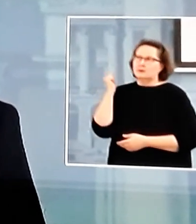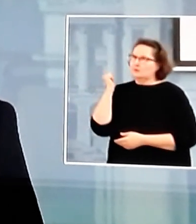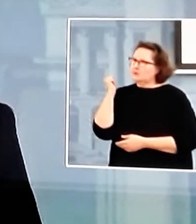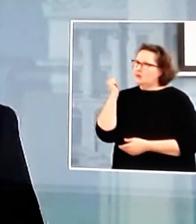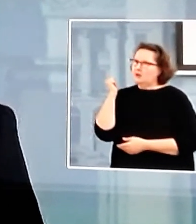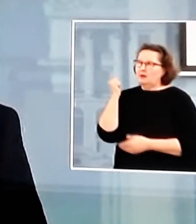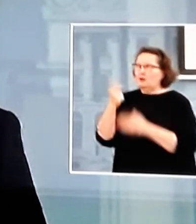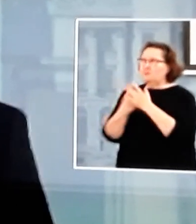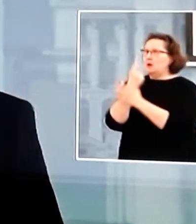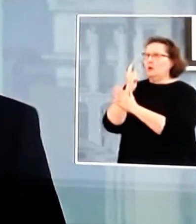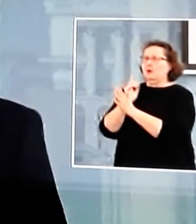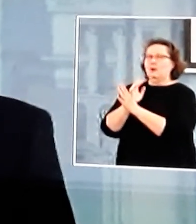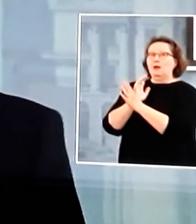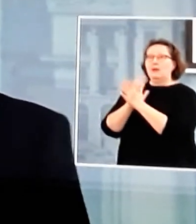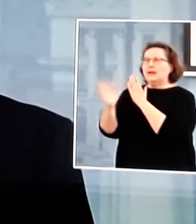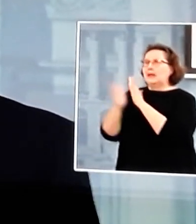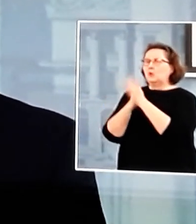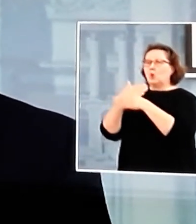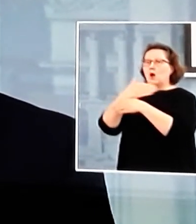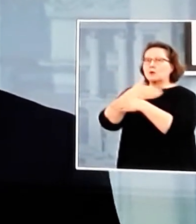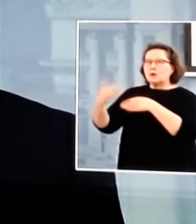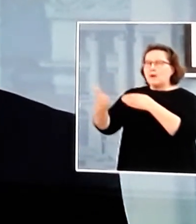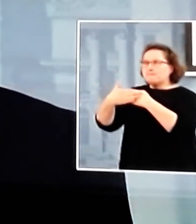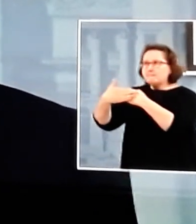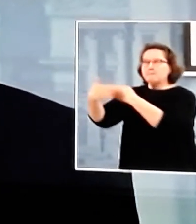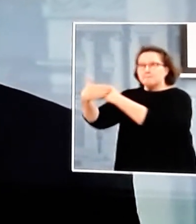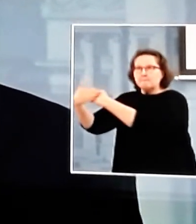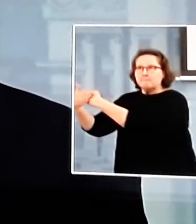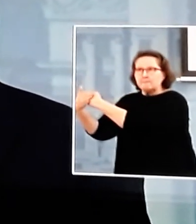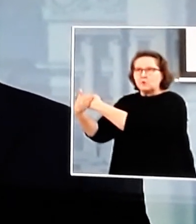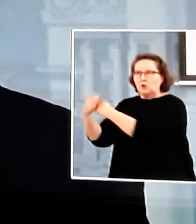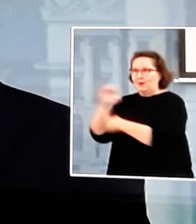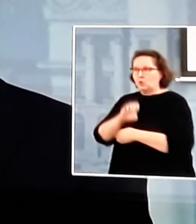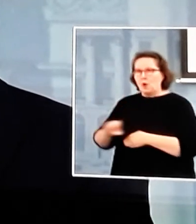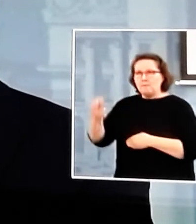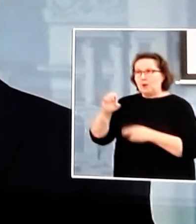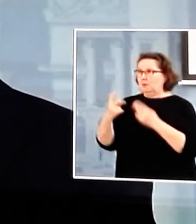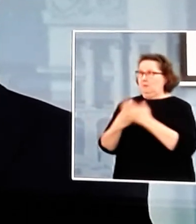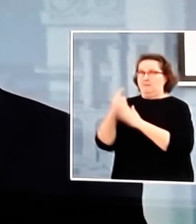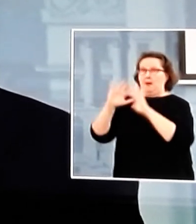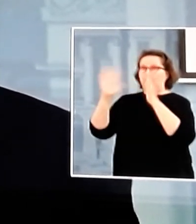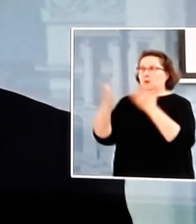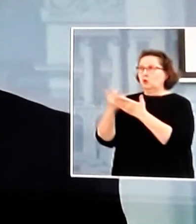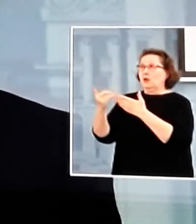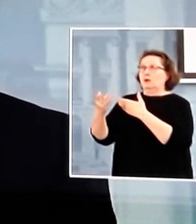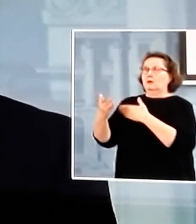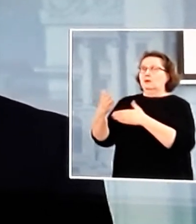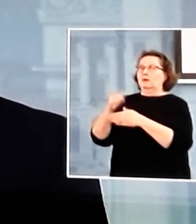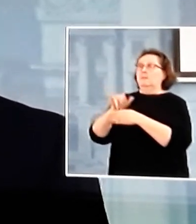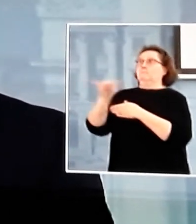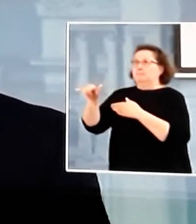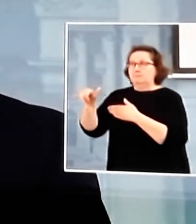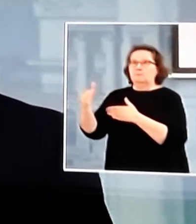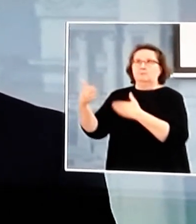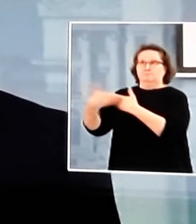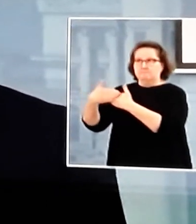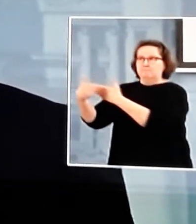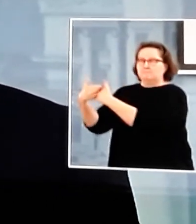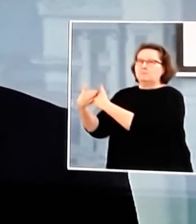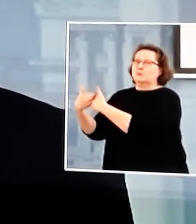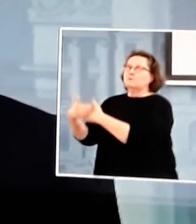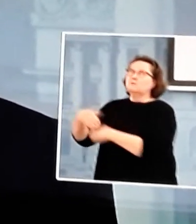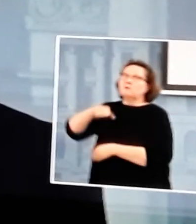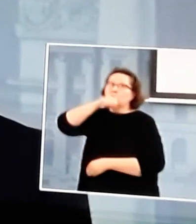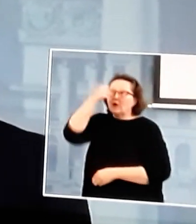liikkumisen rajoituksia on ympäri Eurooppaa ja jopa ympäri maailmaa. Tässä haluaisin myöskin